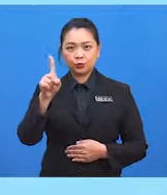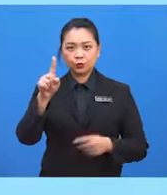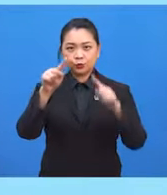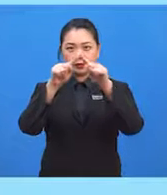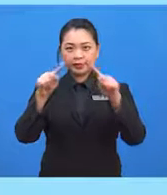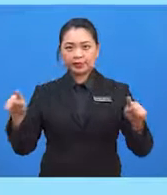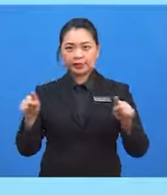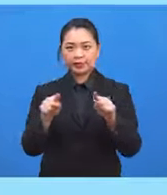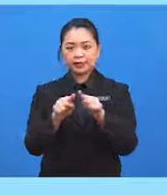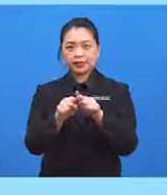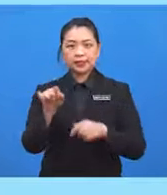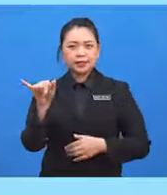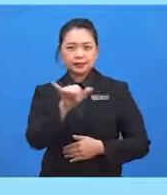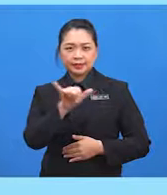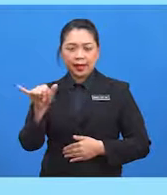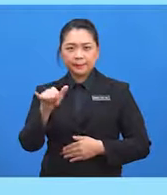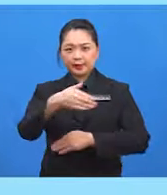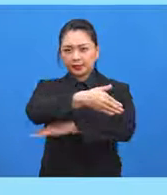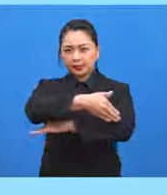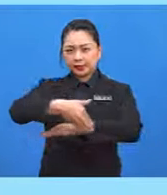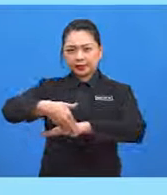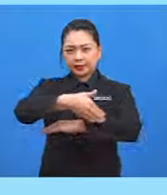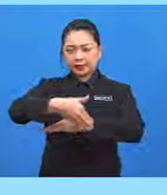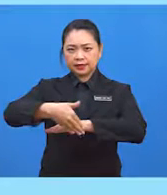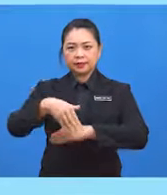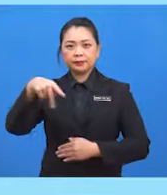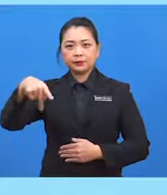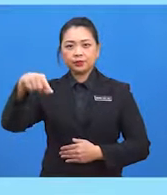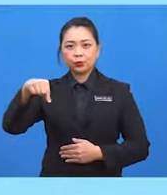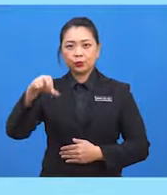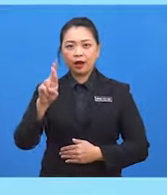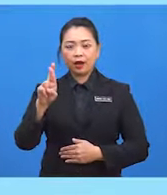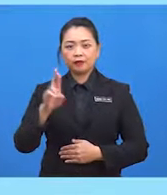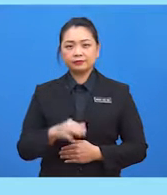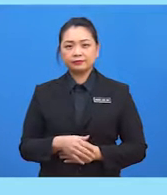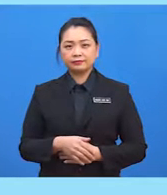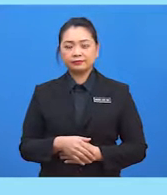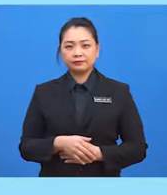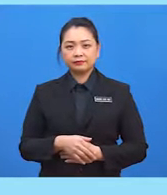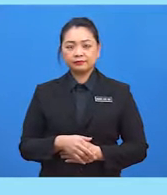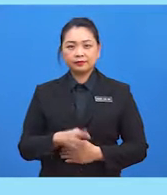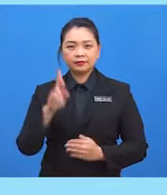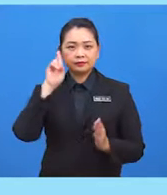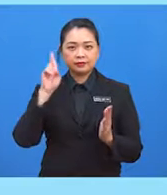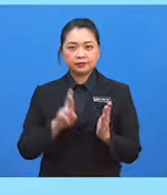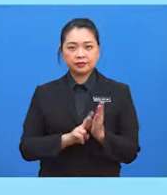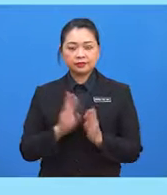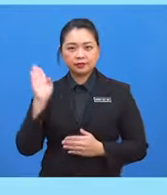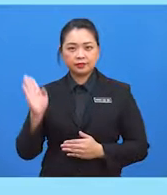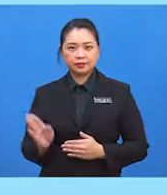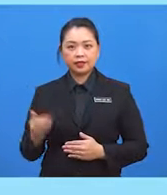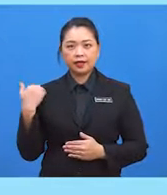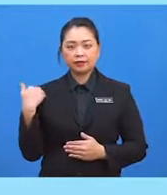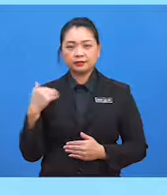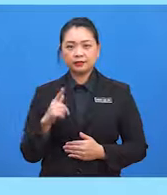sama sisi PQR. Rajah ini pula ialah